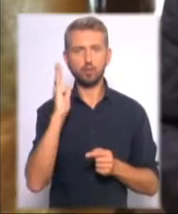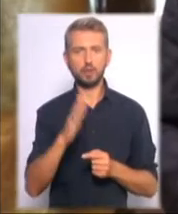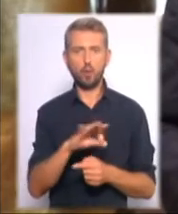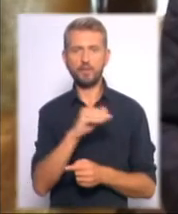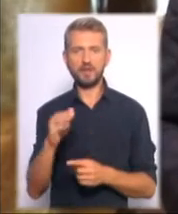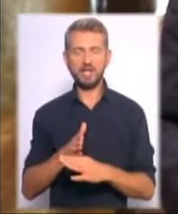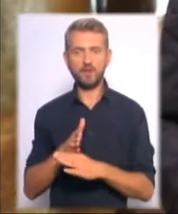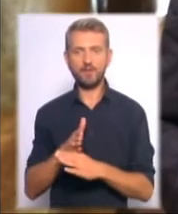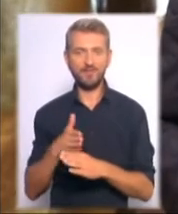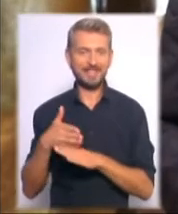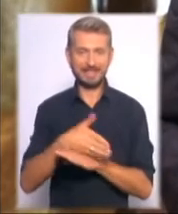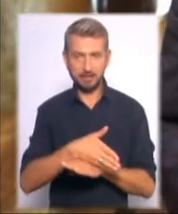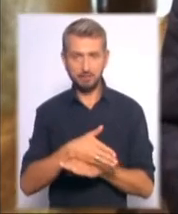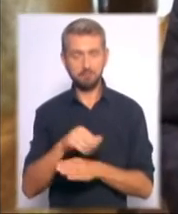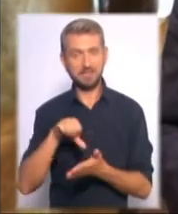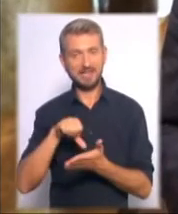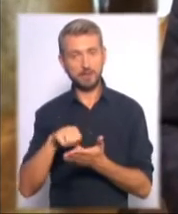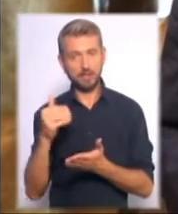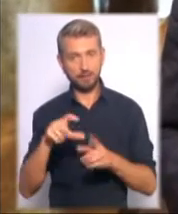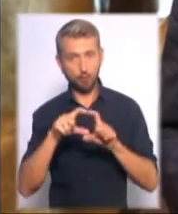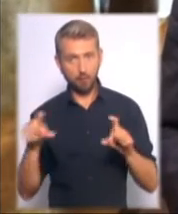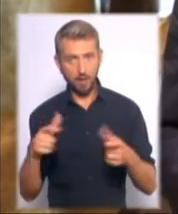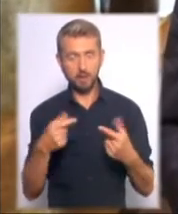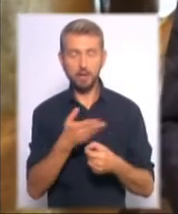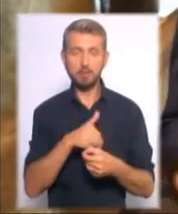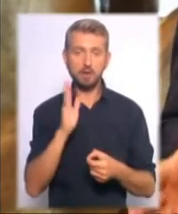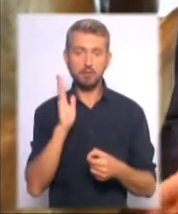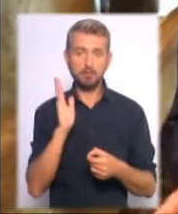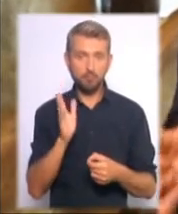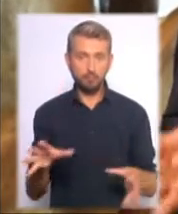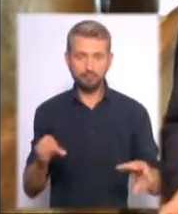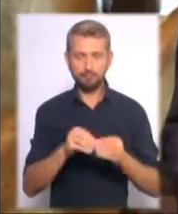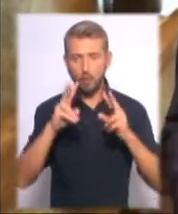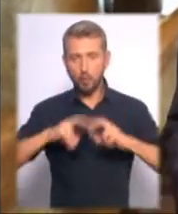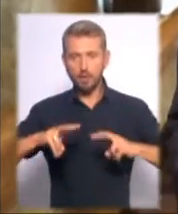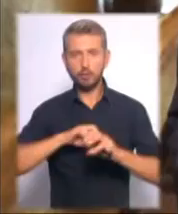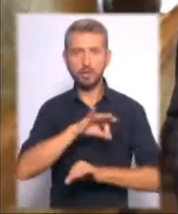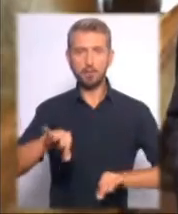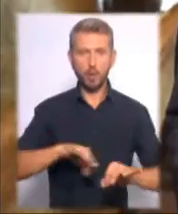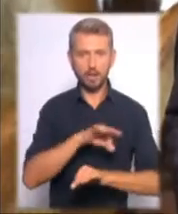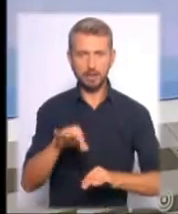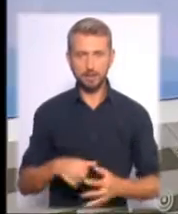представників компанії, де ми зможемо розглянути безпосередньо проєкти.